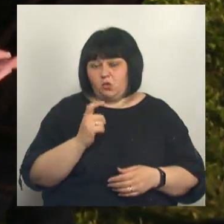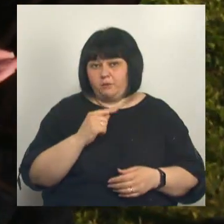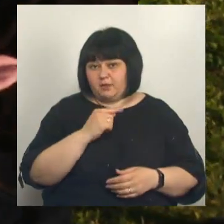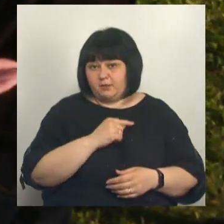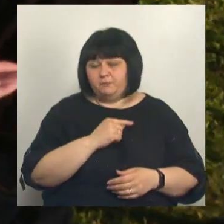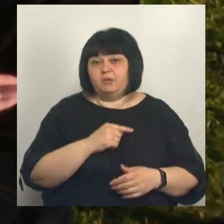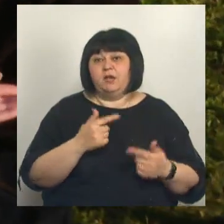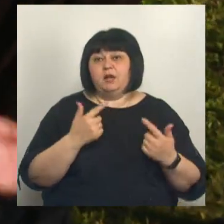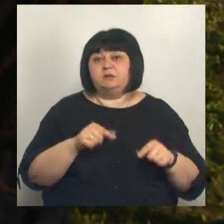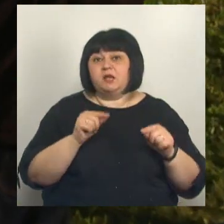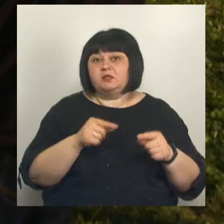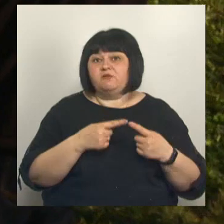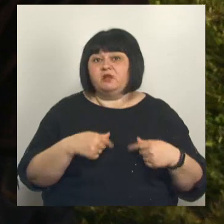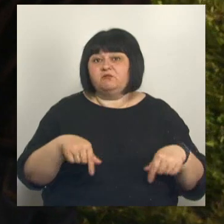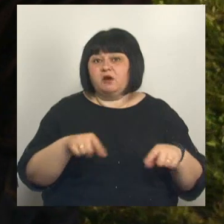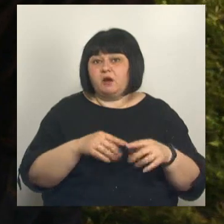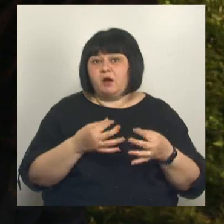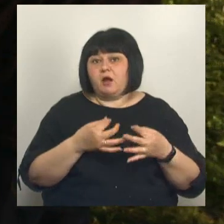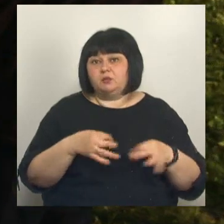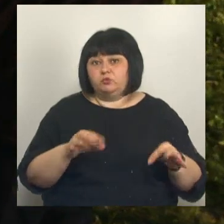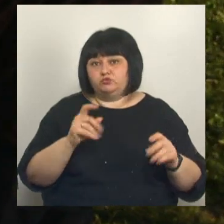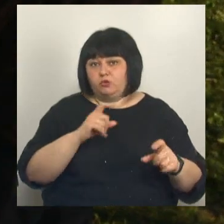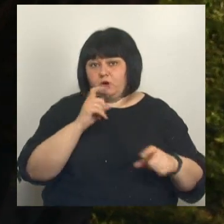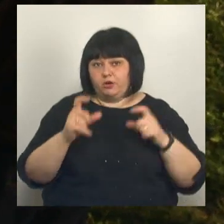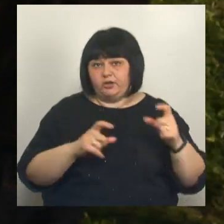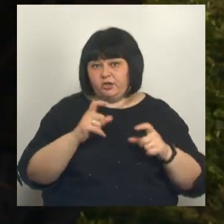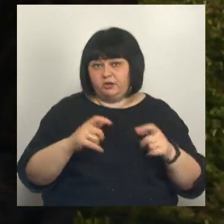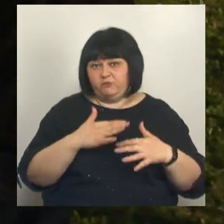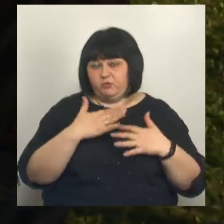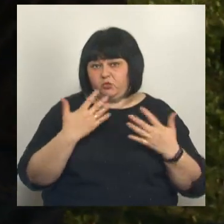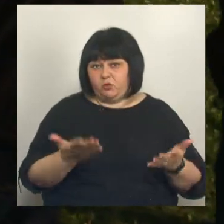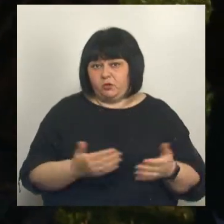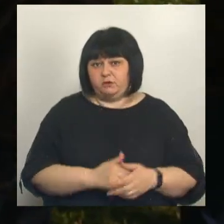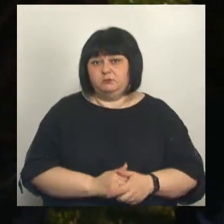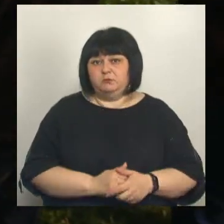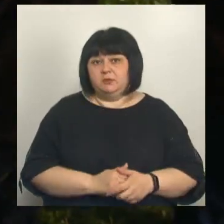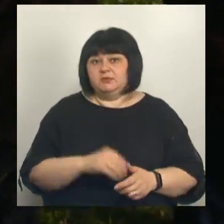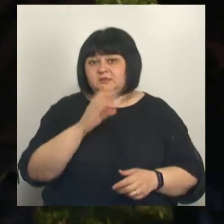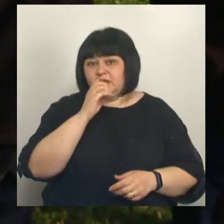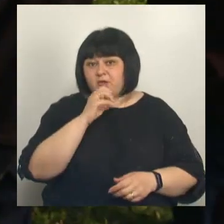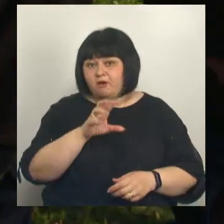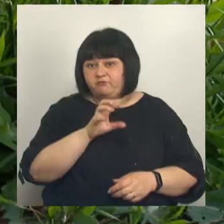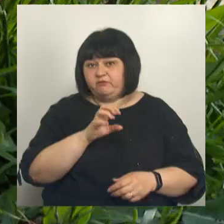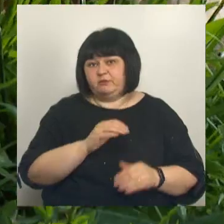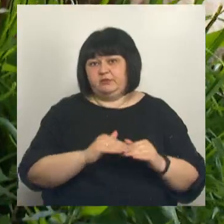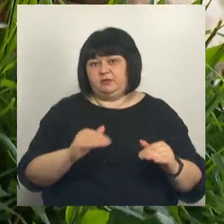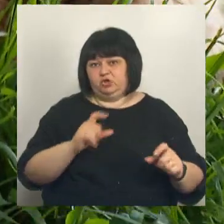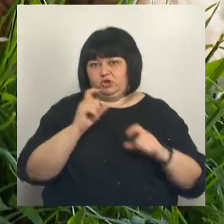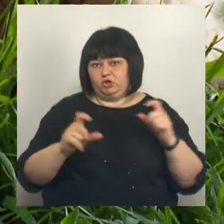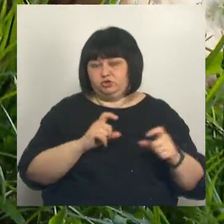-то во дворах отпустишь, но очень много крика. Собаки лают, дети кричат. Ну, собаки лают, дети кричат.